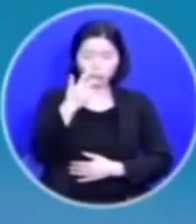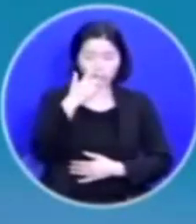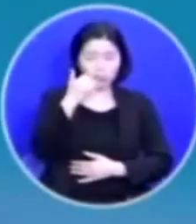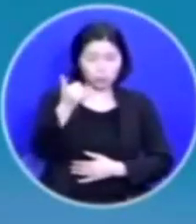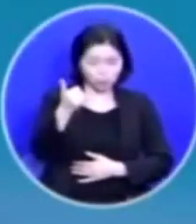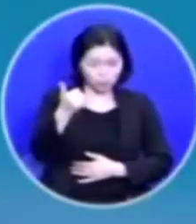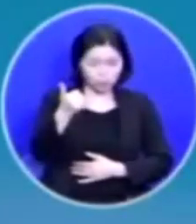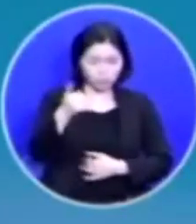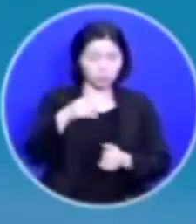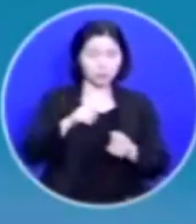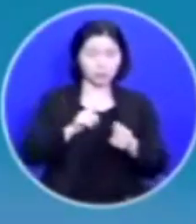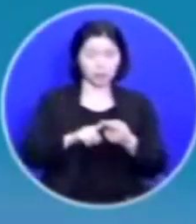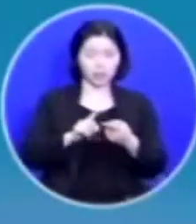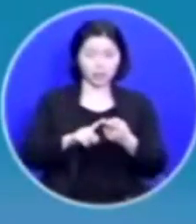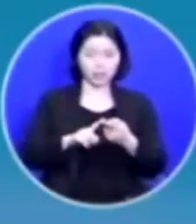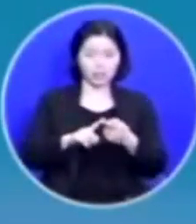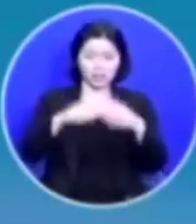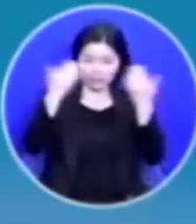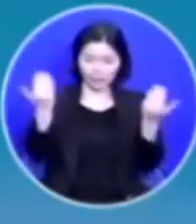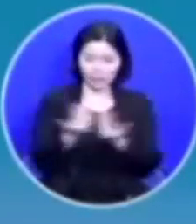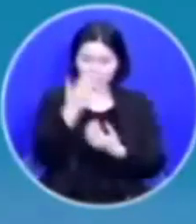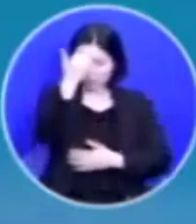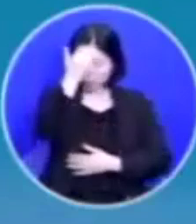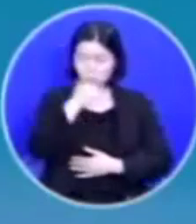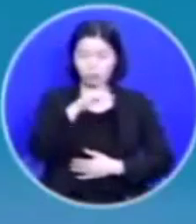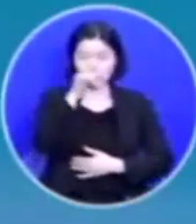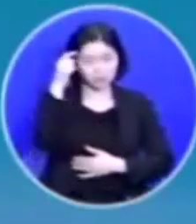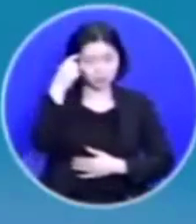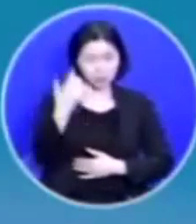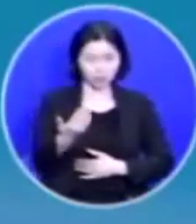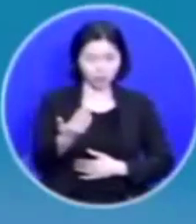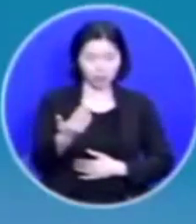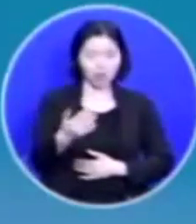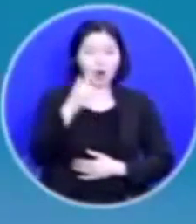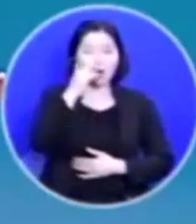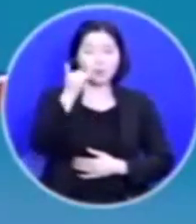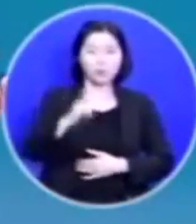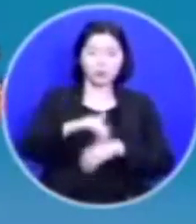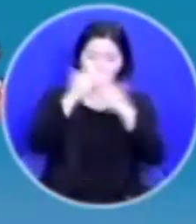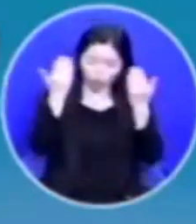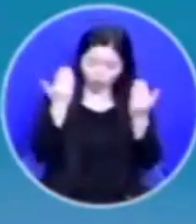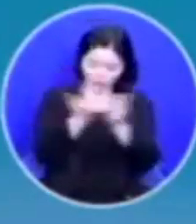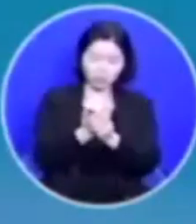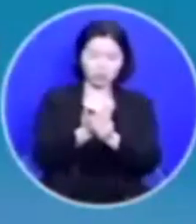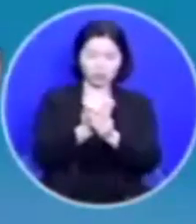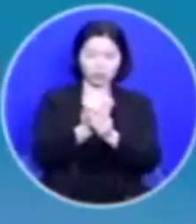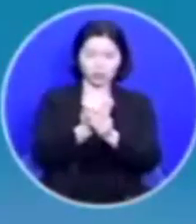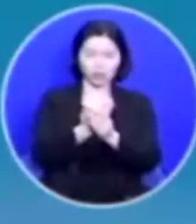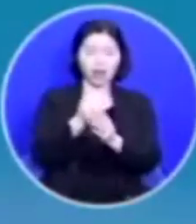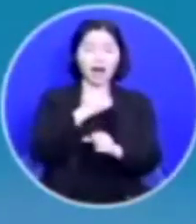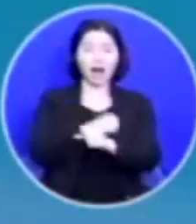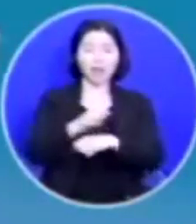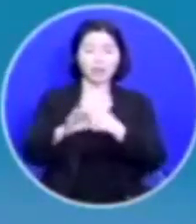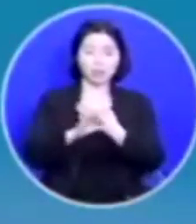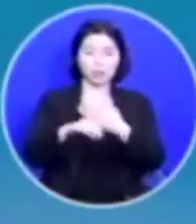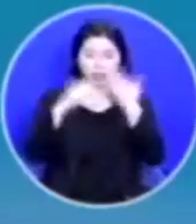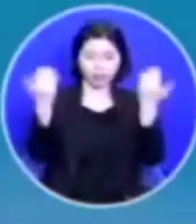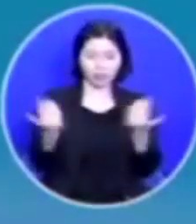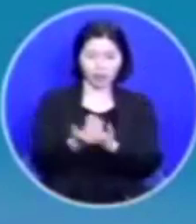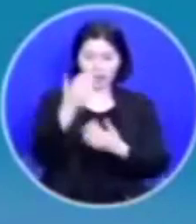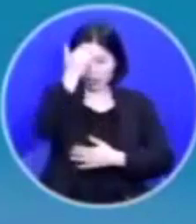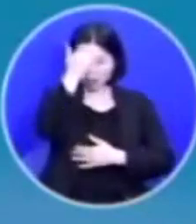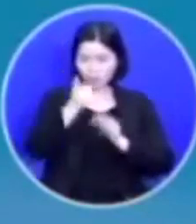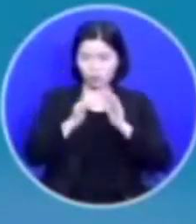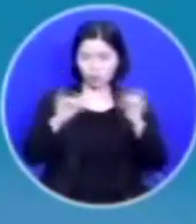다 효도합니까? 부모님이 완전하고 완벽하고 하시다면 그러면 다 효자가